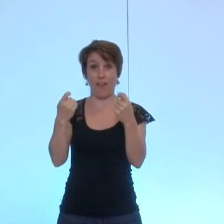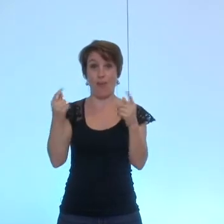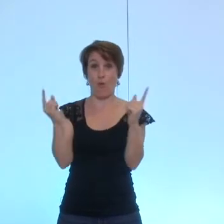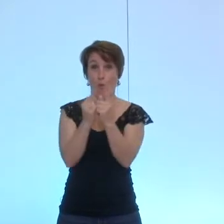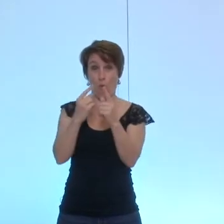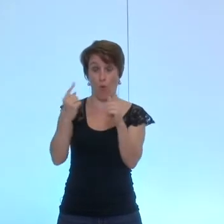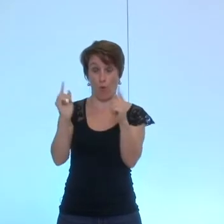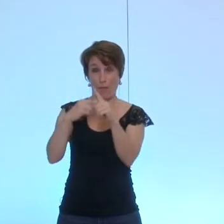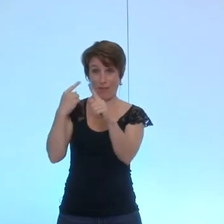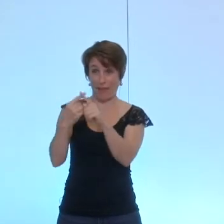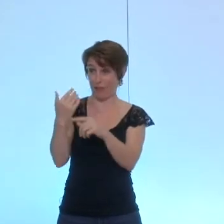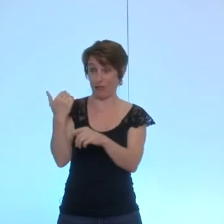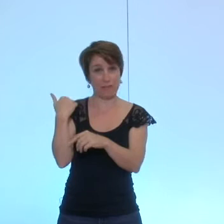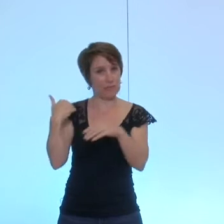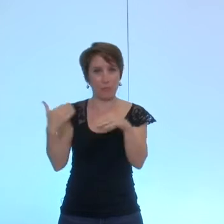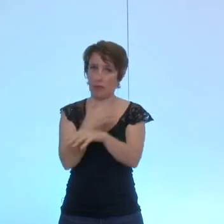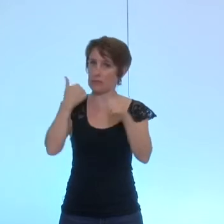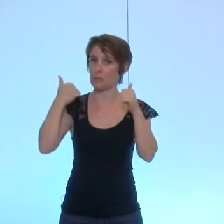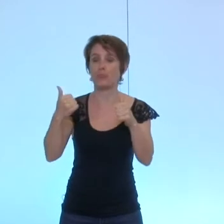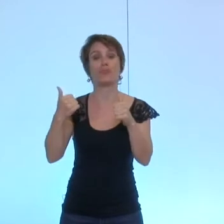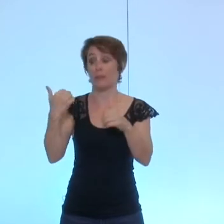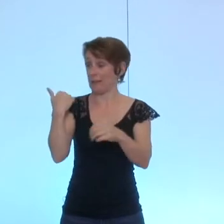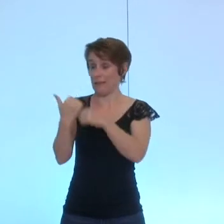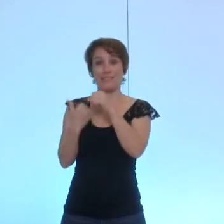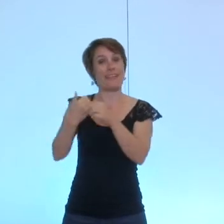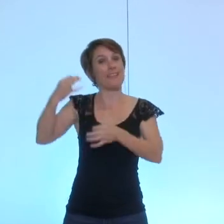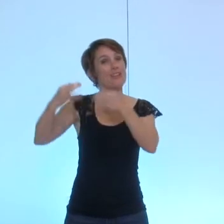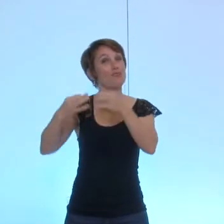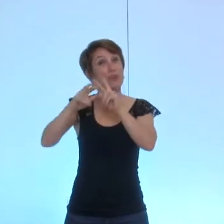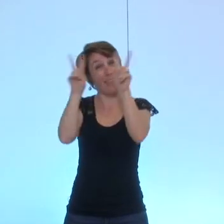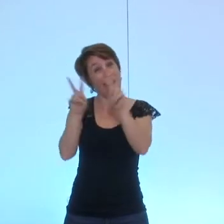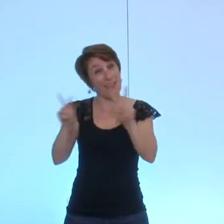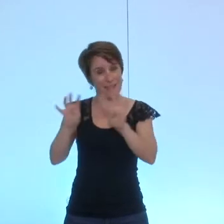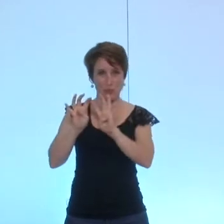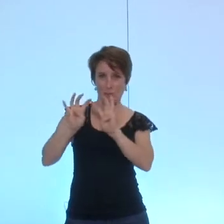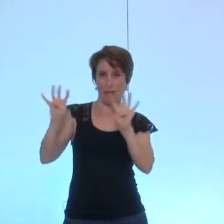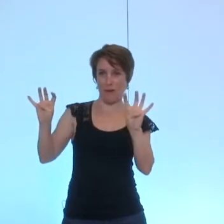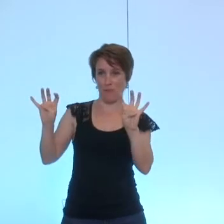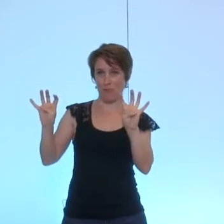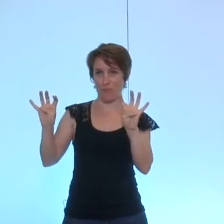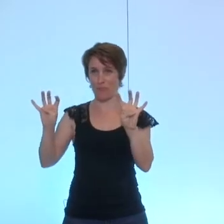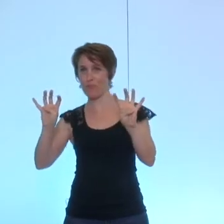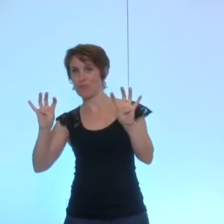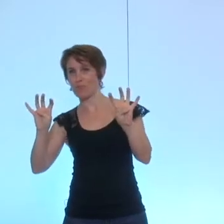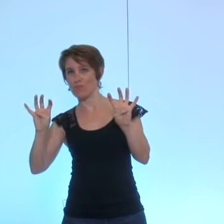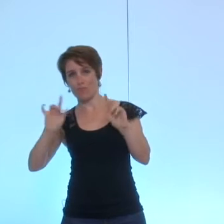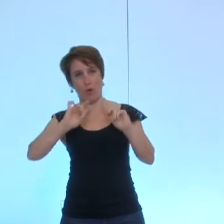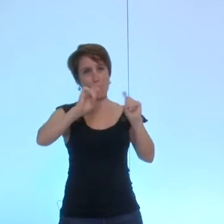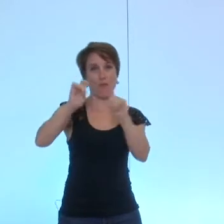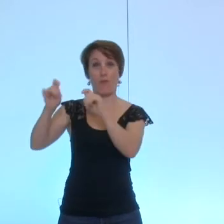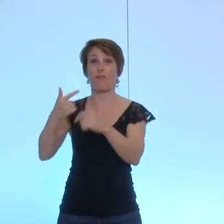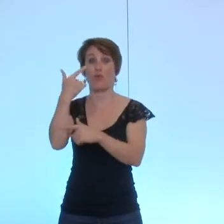qui cette année était international a attribué deux prix